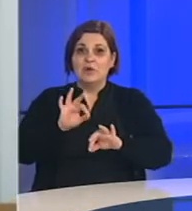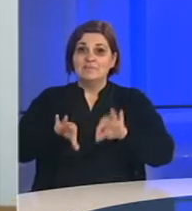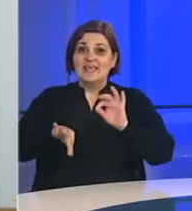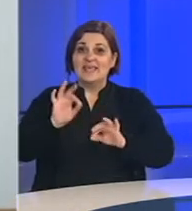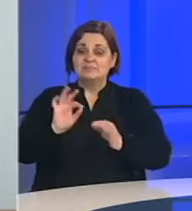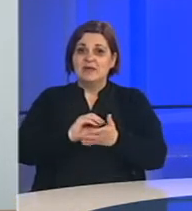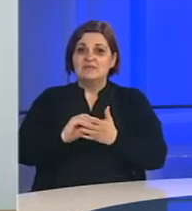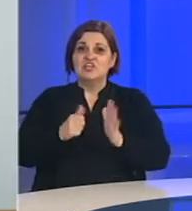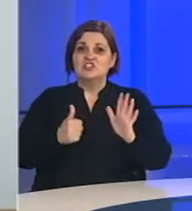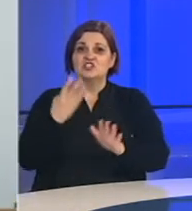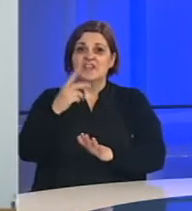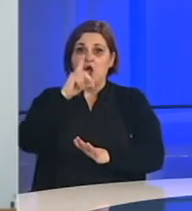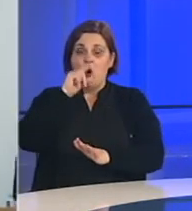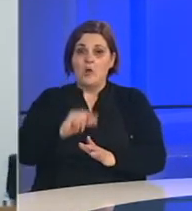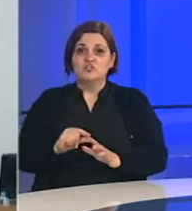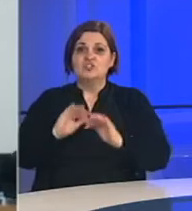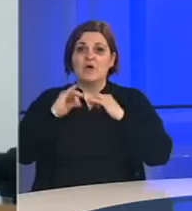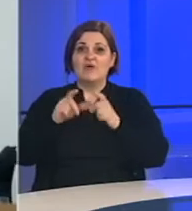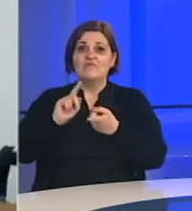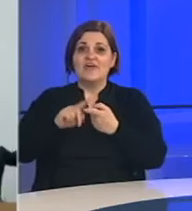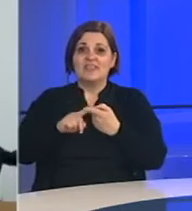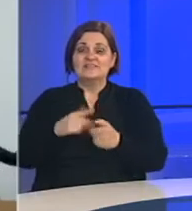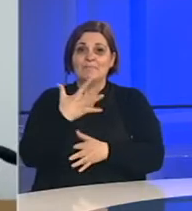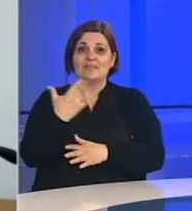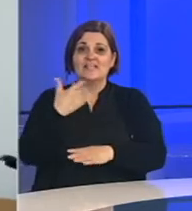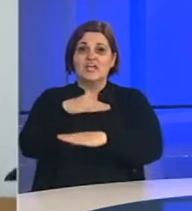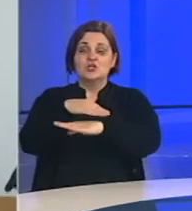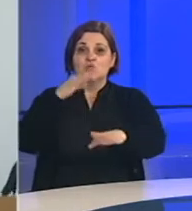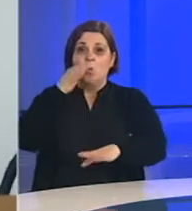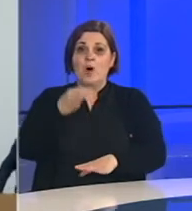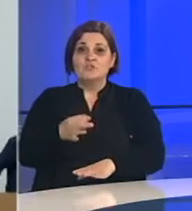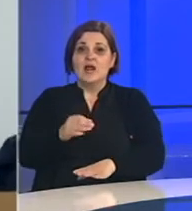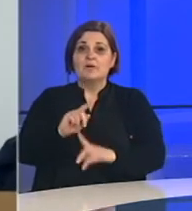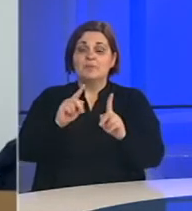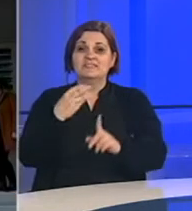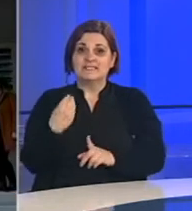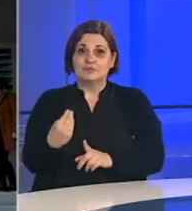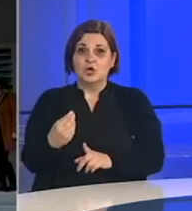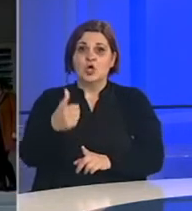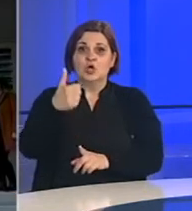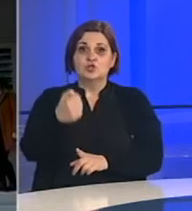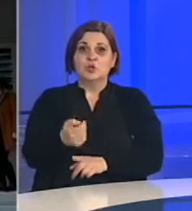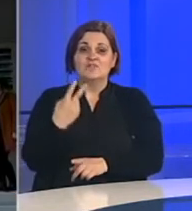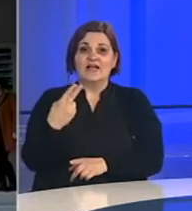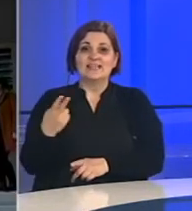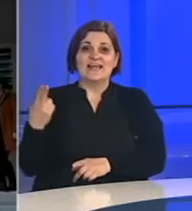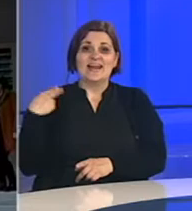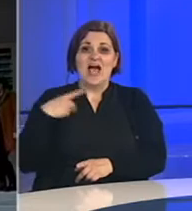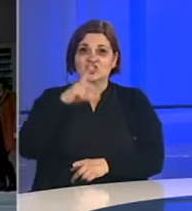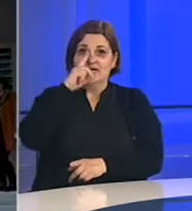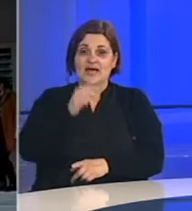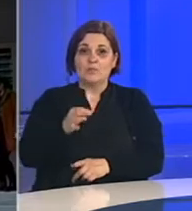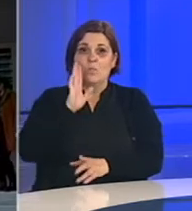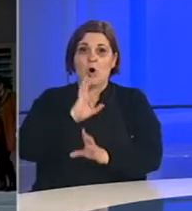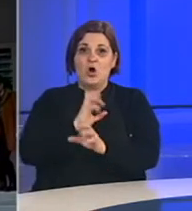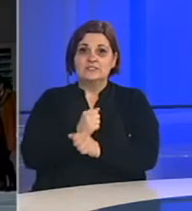Izbori su raspisani za 64 opštinske vijeće u federaciji, 56 skupština, opština u Republici Srpskoj, 120 načelnika